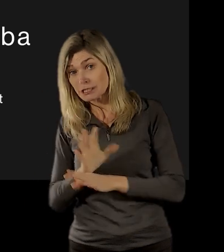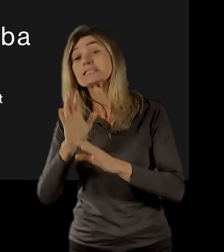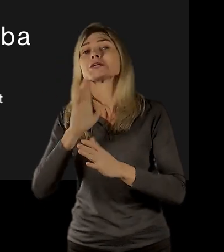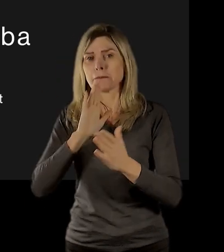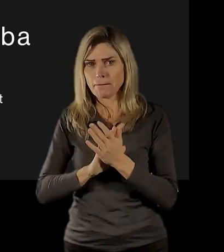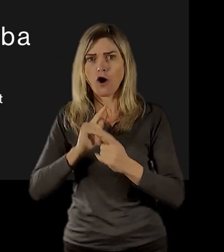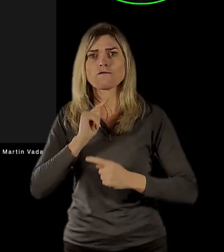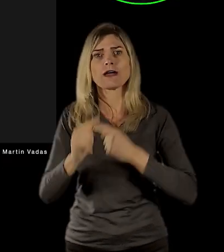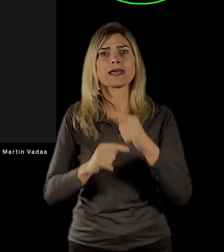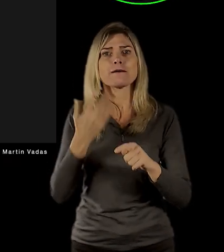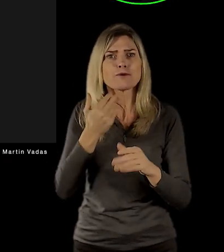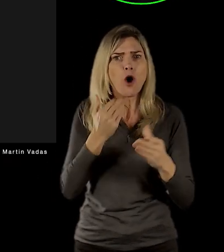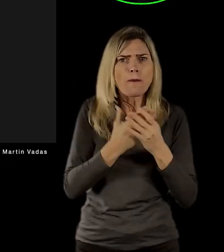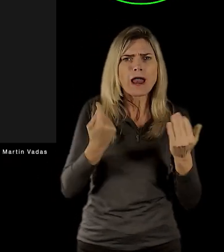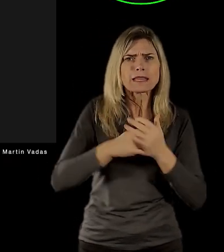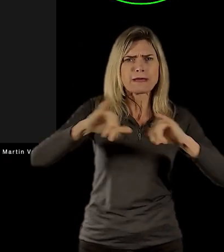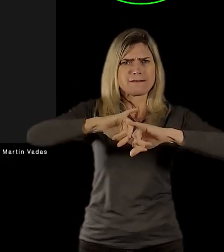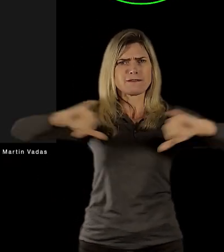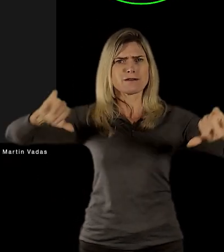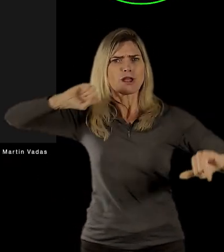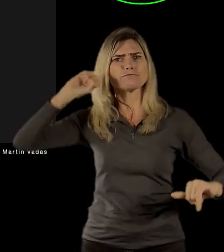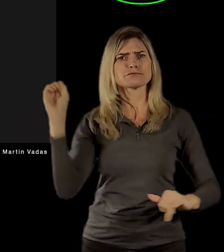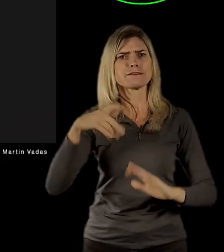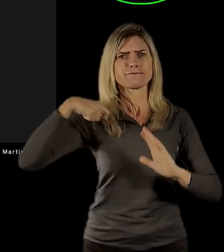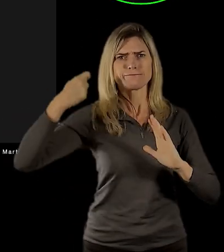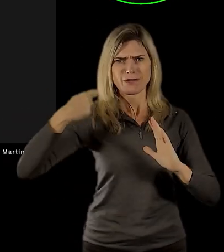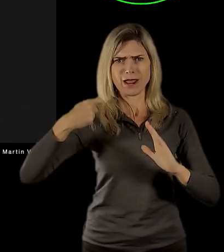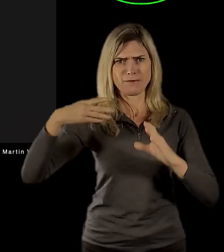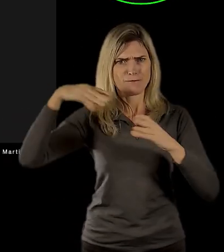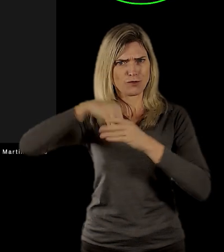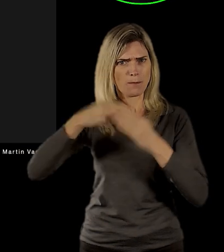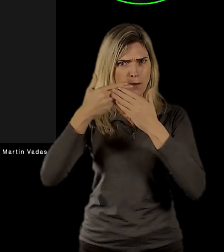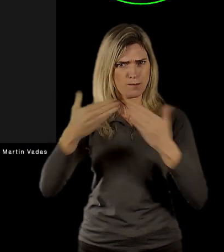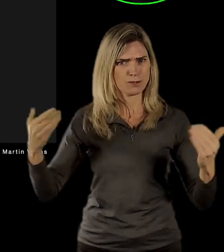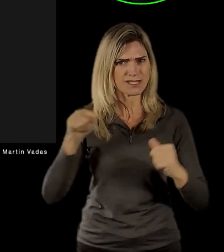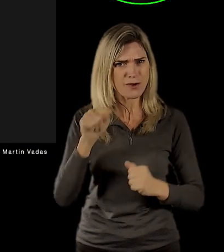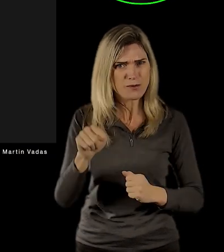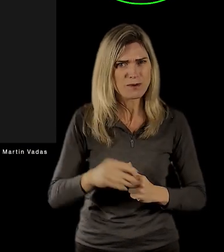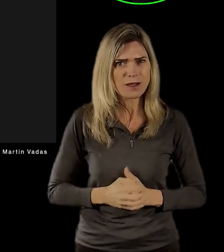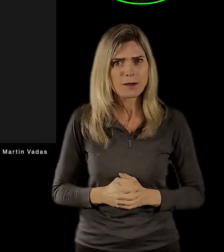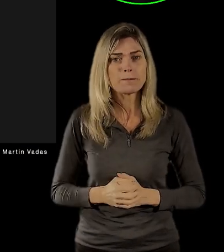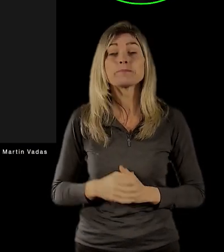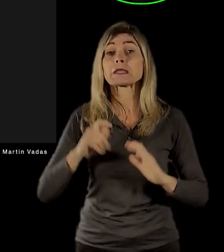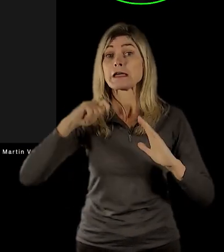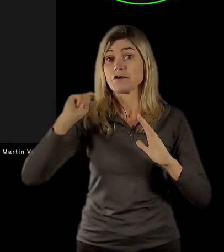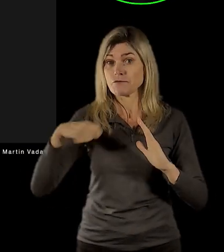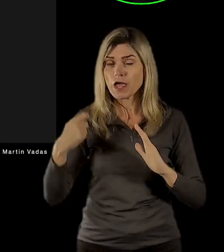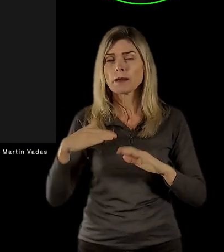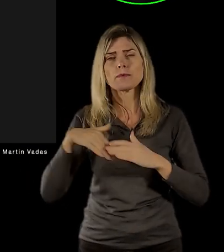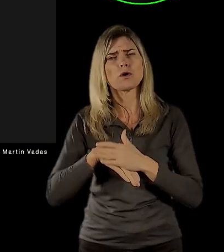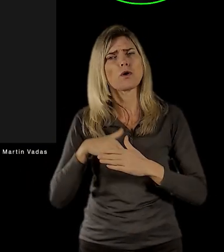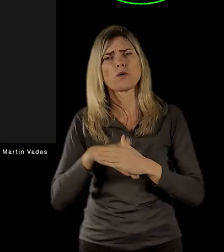ten úvodní film, který má být vlastně velice čistou